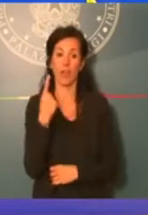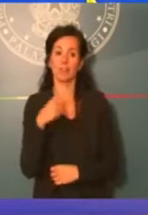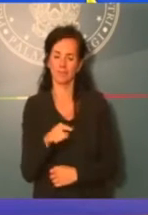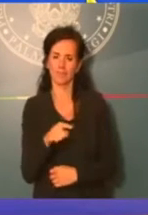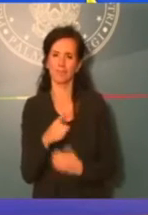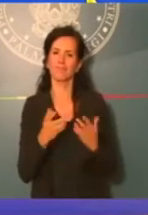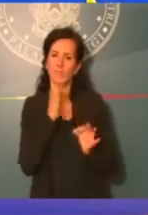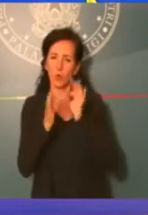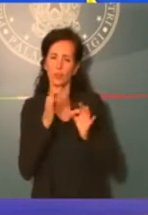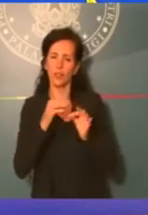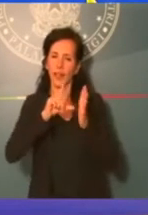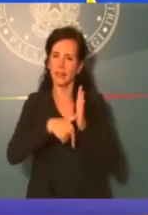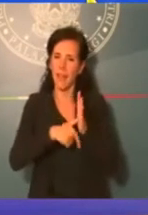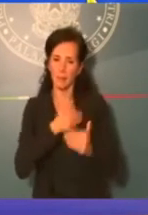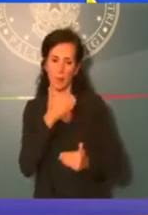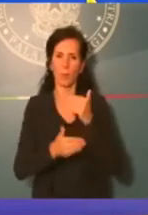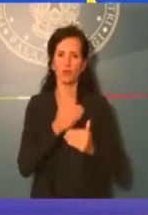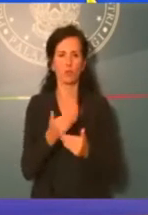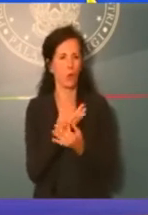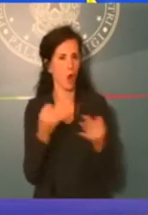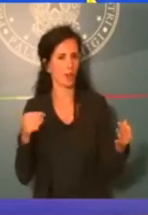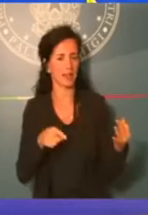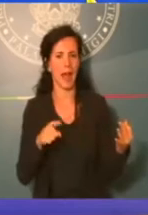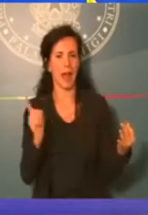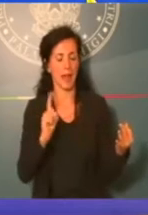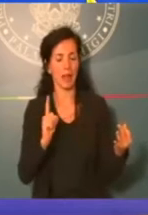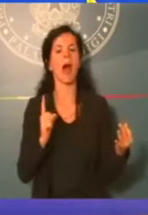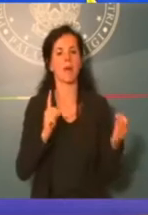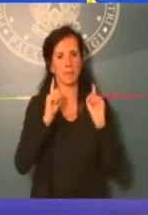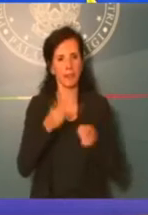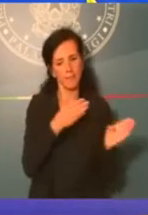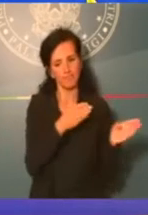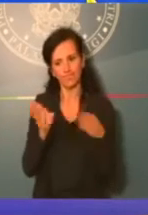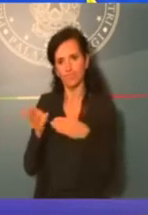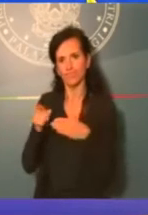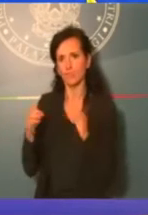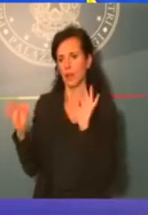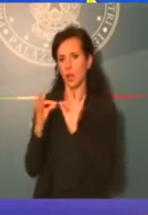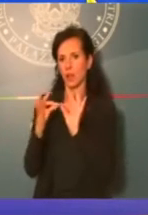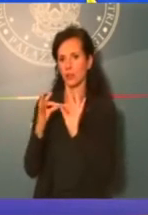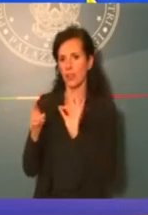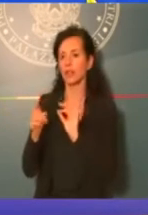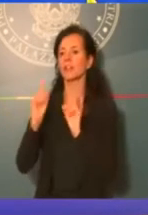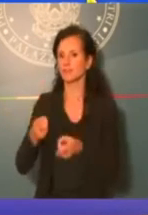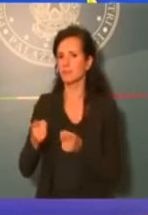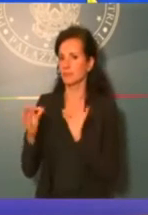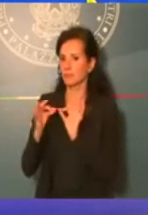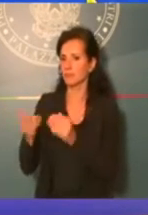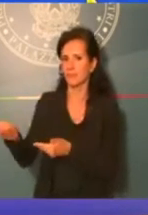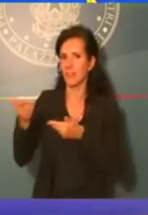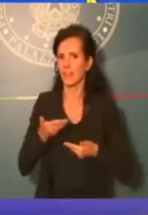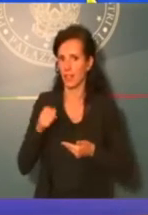il tempo per una procedura ordinaria e si procederà con una negoziata, anche in questo caso con inviti. Ovviamente